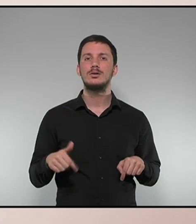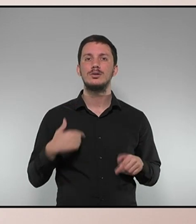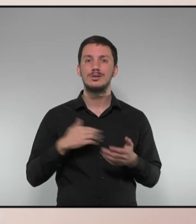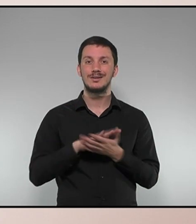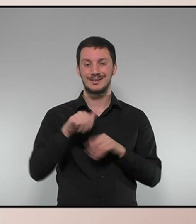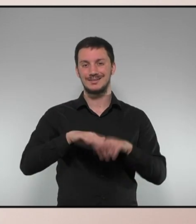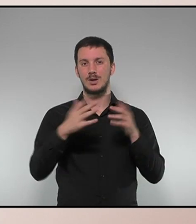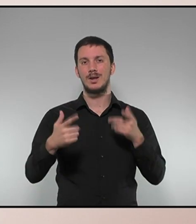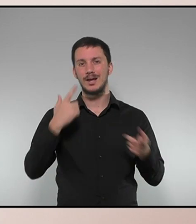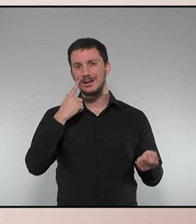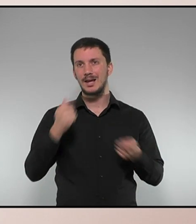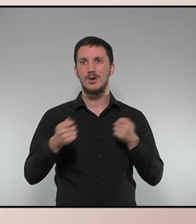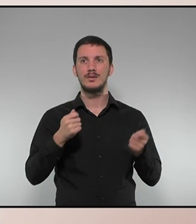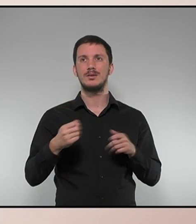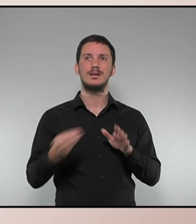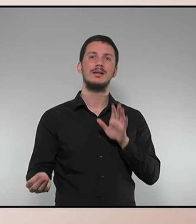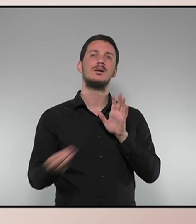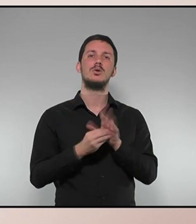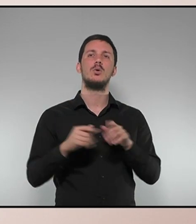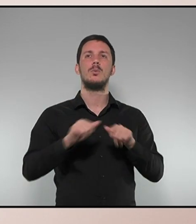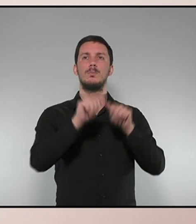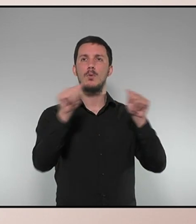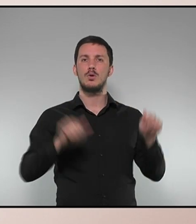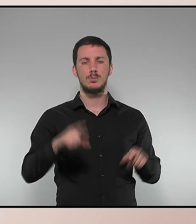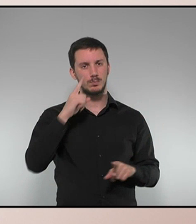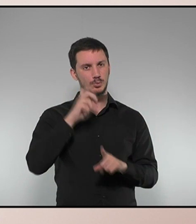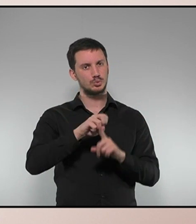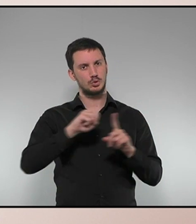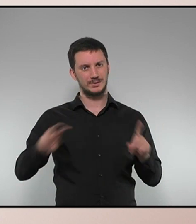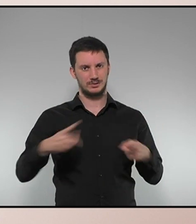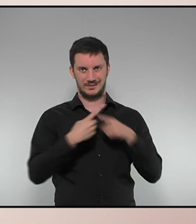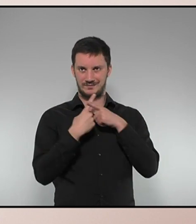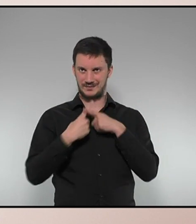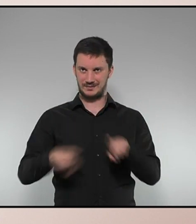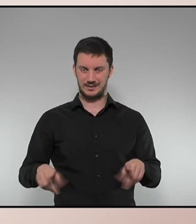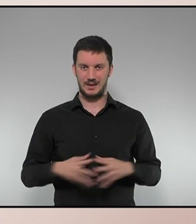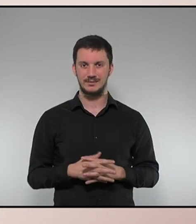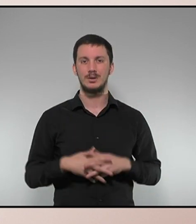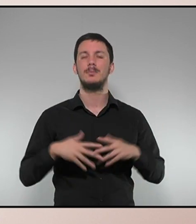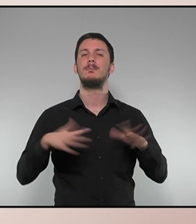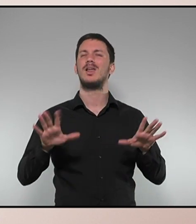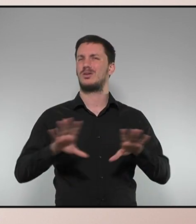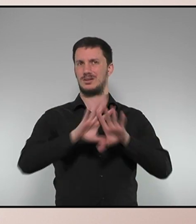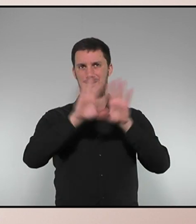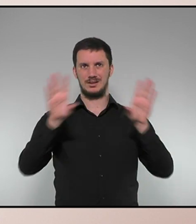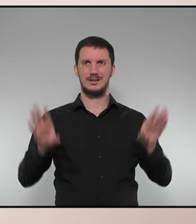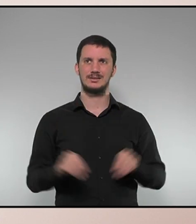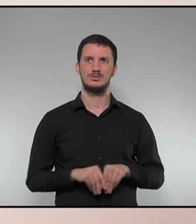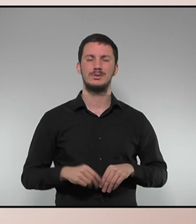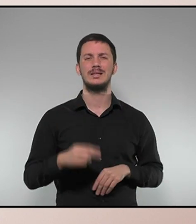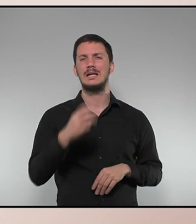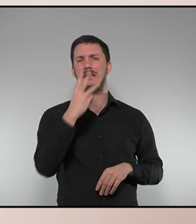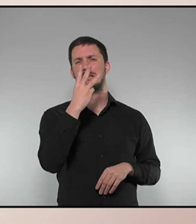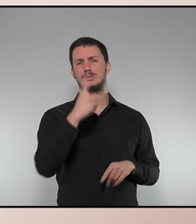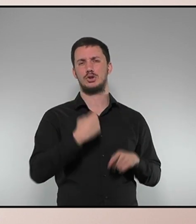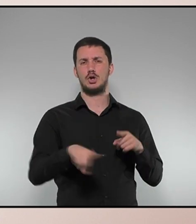de la negociació inclou, efectivament, models i visions de país ben diferenciades. Però, resumint, tenim tres certeses.